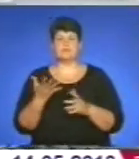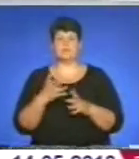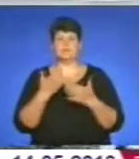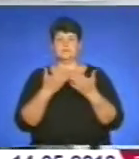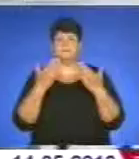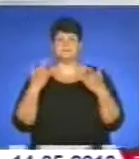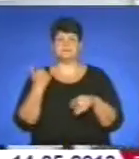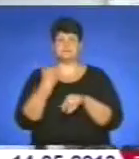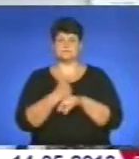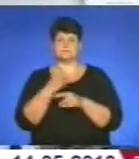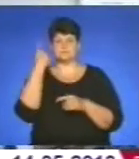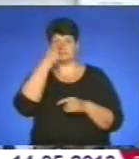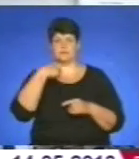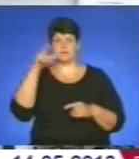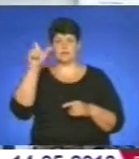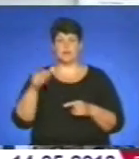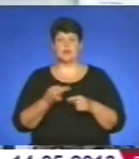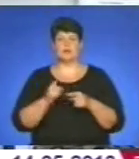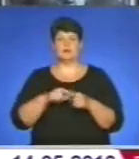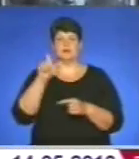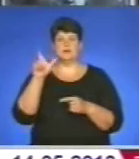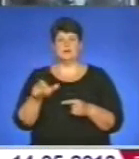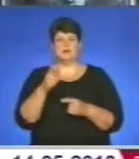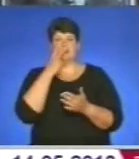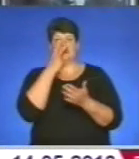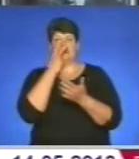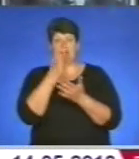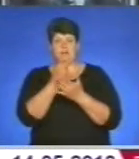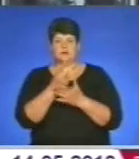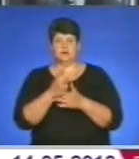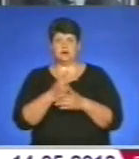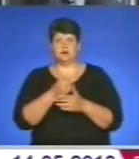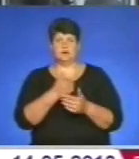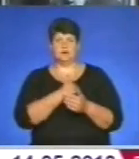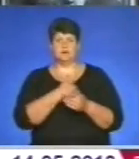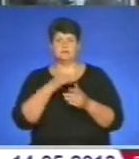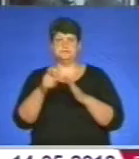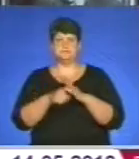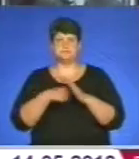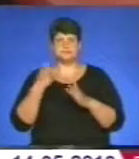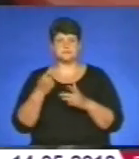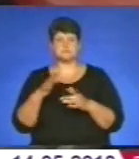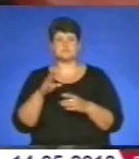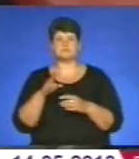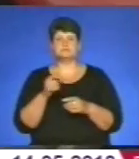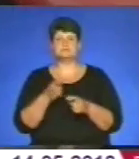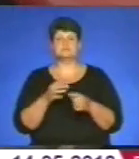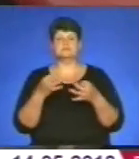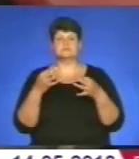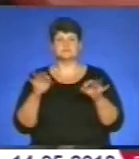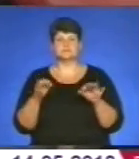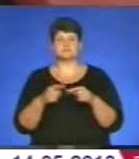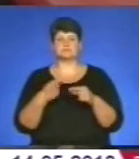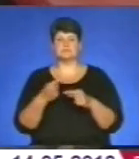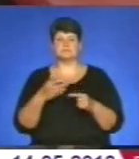світлинах – людина. Це особистість, яка дивиться і жадобою творця намагається пізнати, перехопити і пропустити крізь